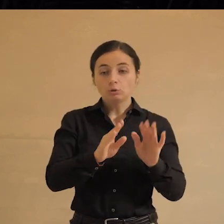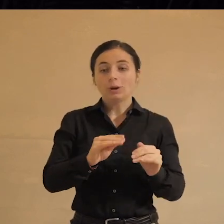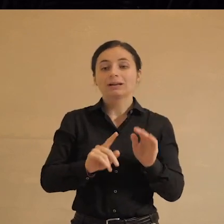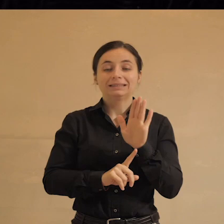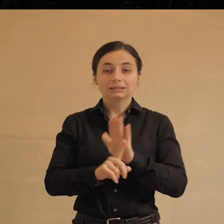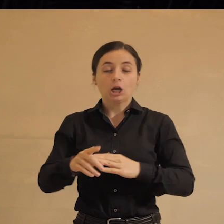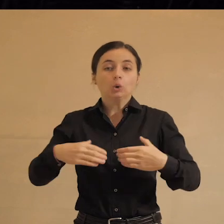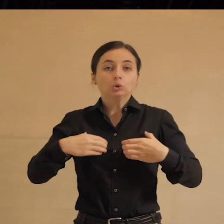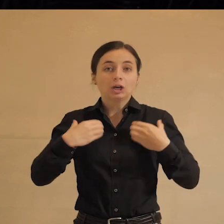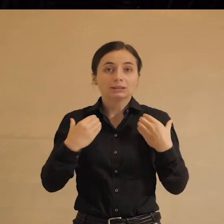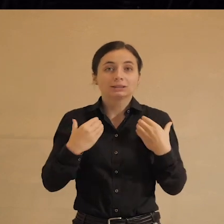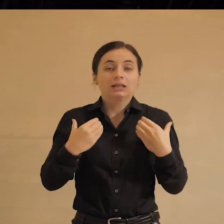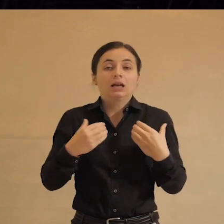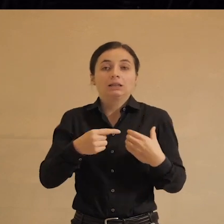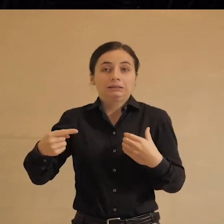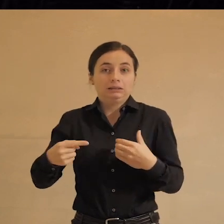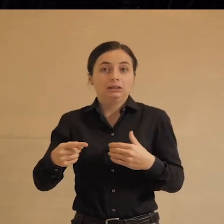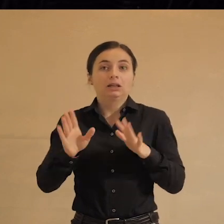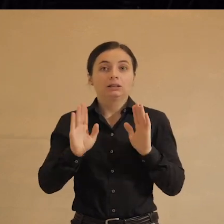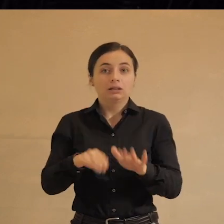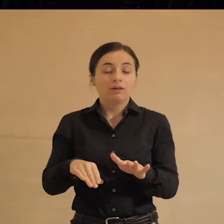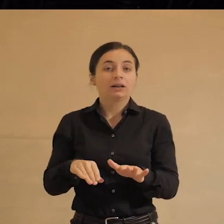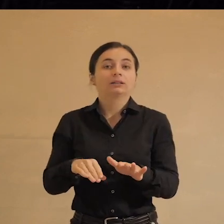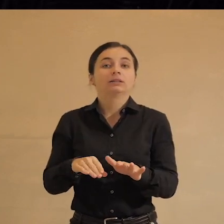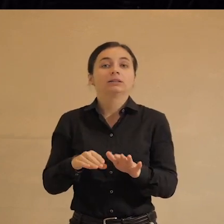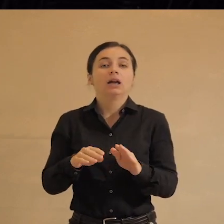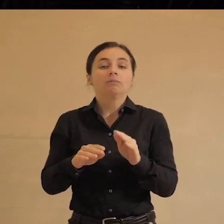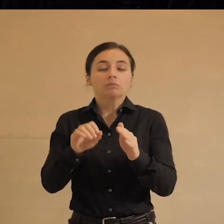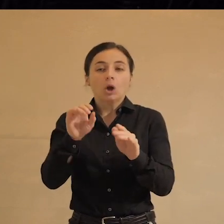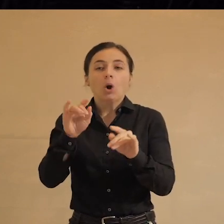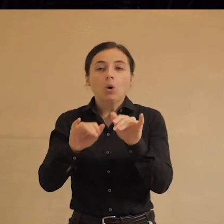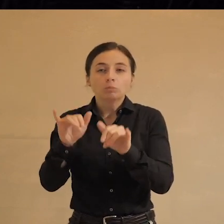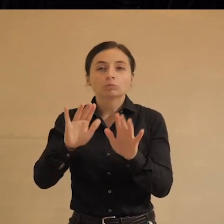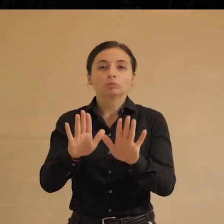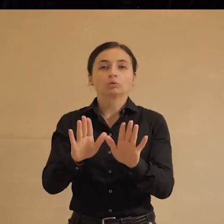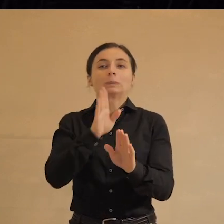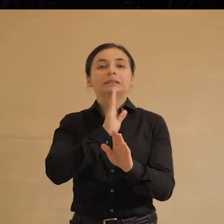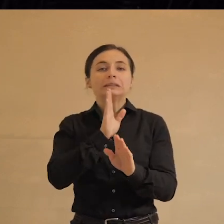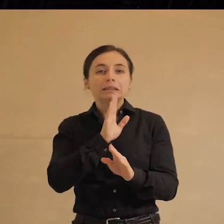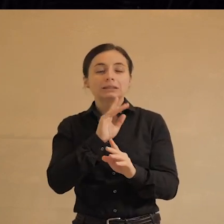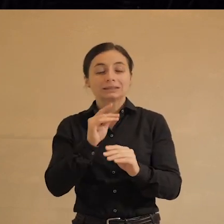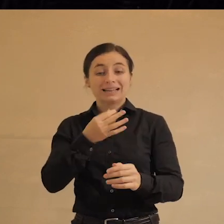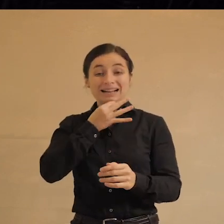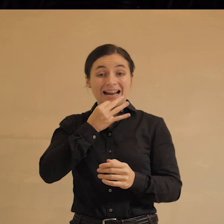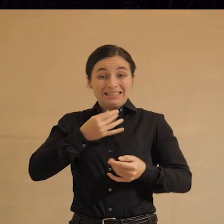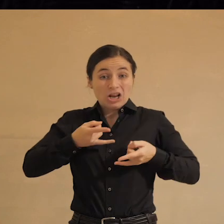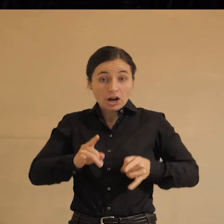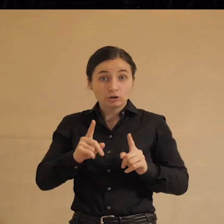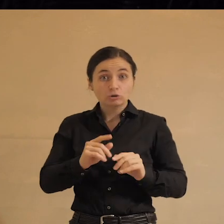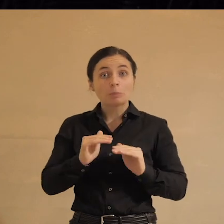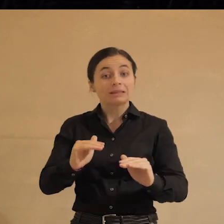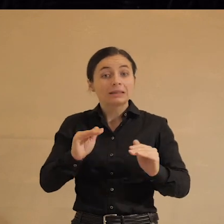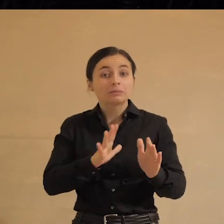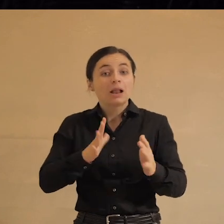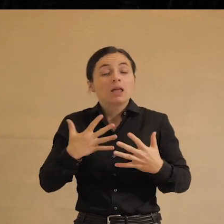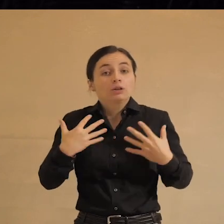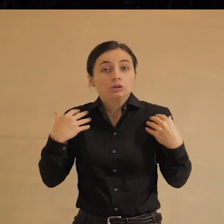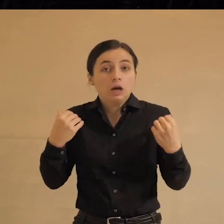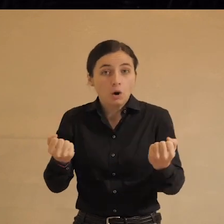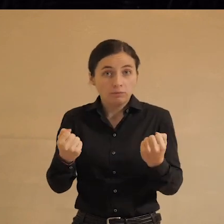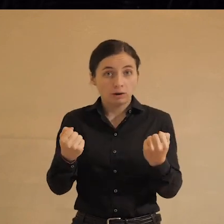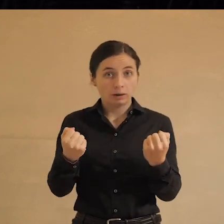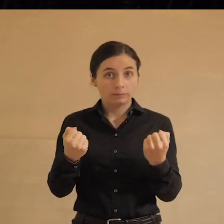какая-то ужасная дикость из серии «давайте убедим женщин рожать пораньше, чтобы у них были более здоровые детишки», что абсолютная демографическая чушь,